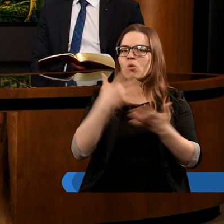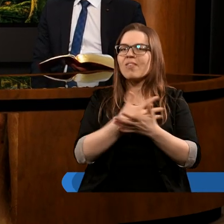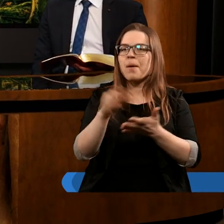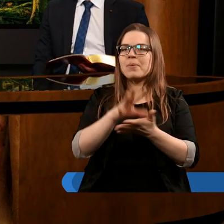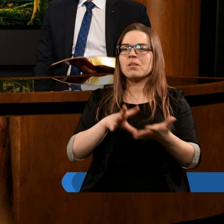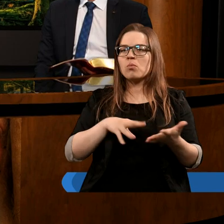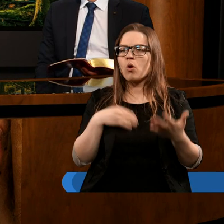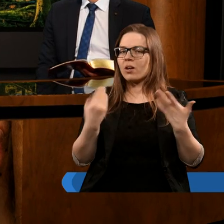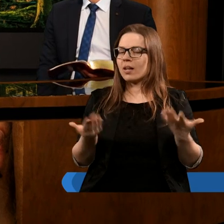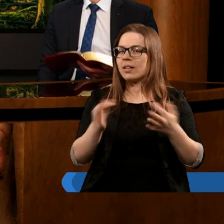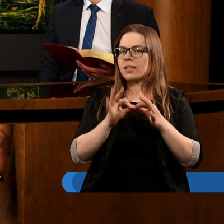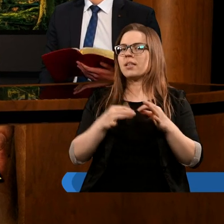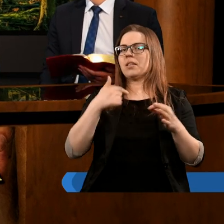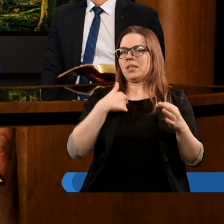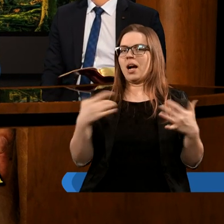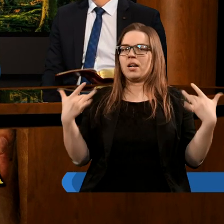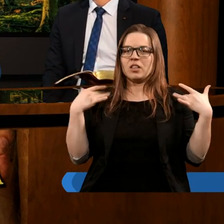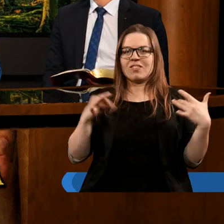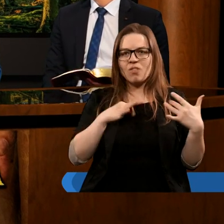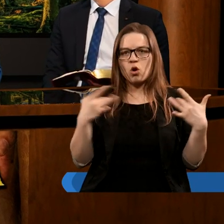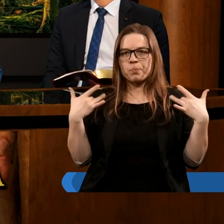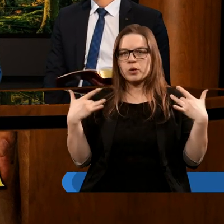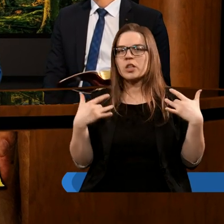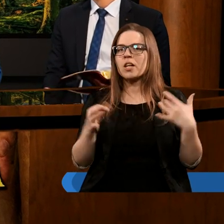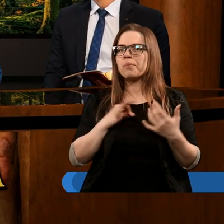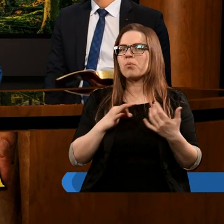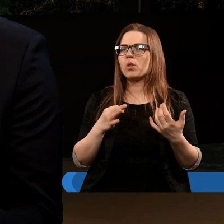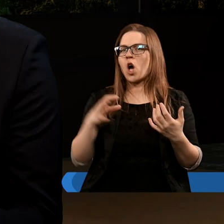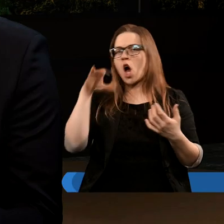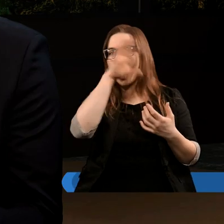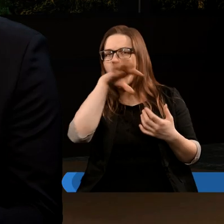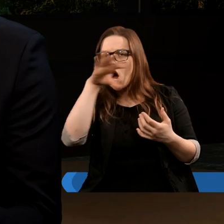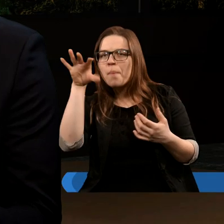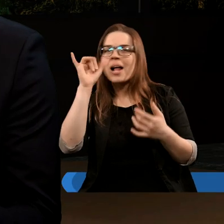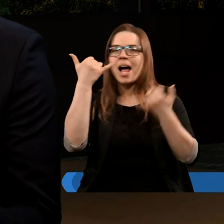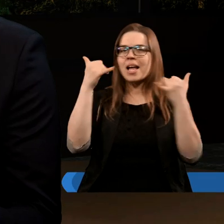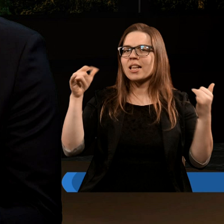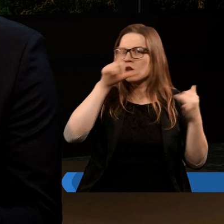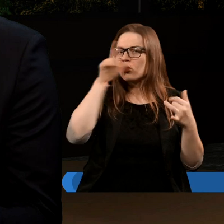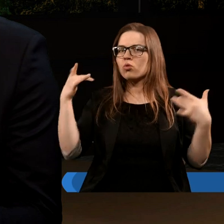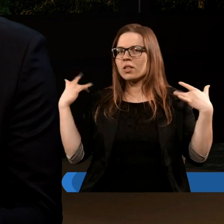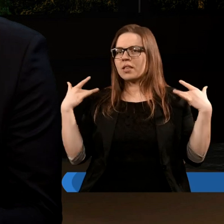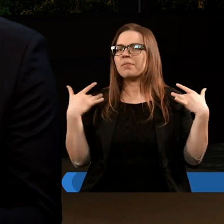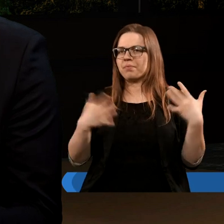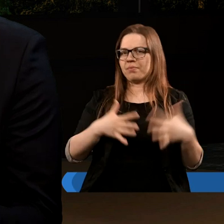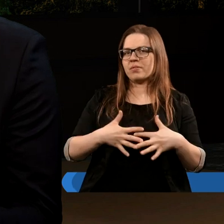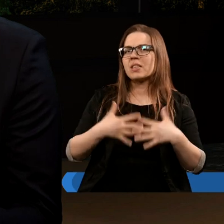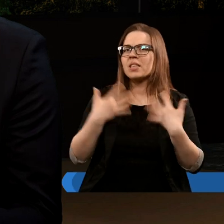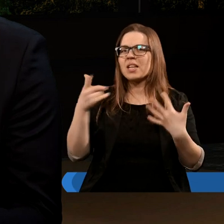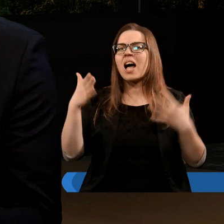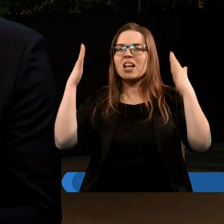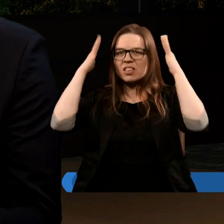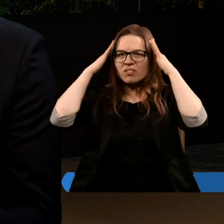Święte. Natomiast, gdy ja żyję sobie swoim życiem i też gdy obserwuję, jak inni ludzie żyją, to wydaje mi się, że ta